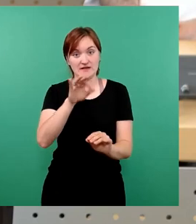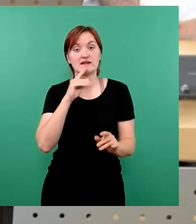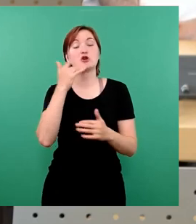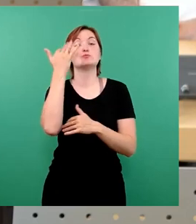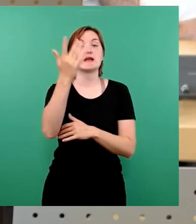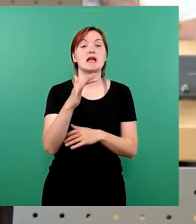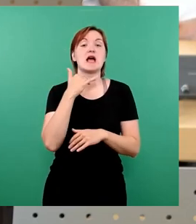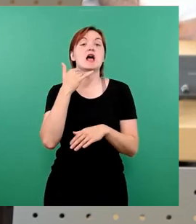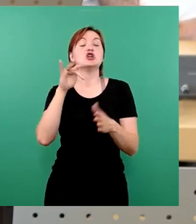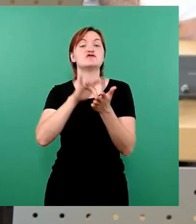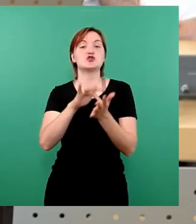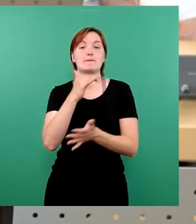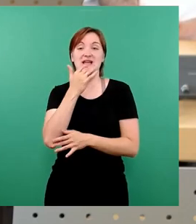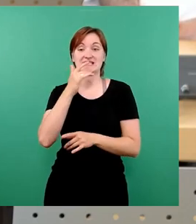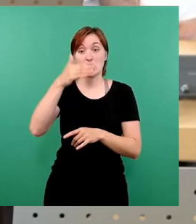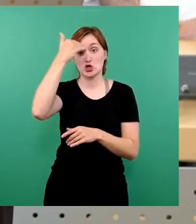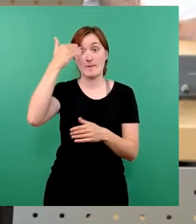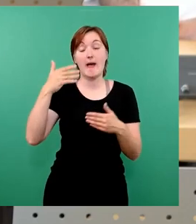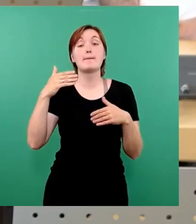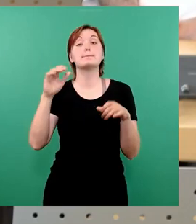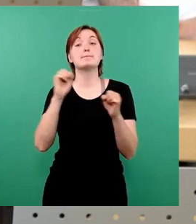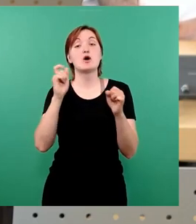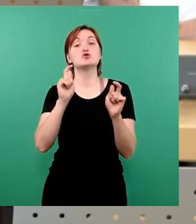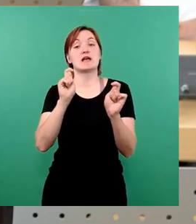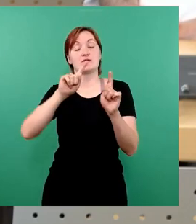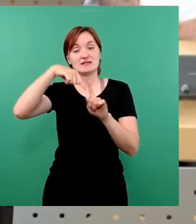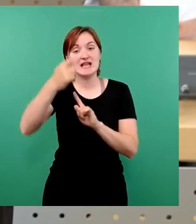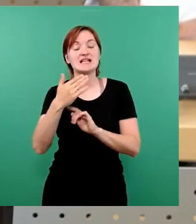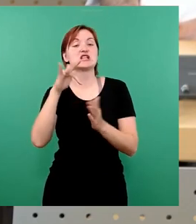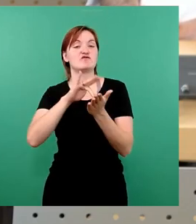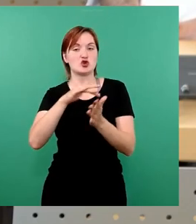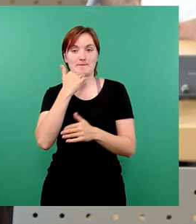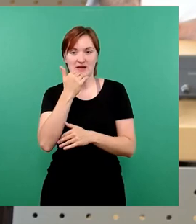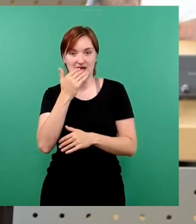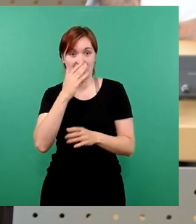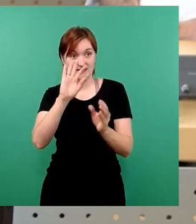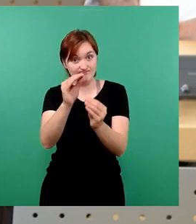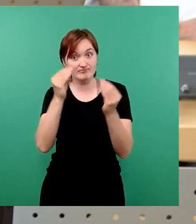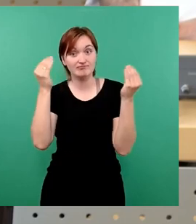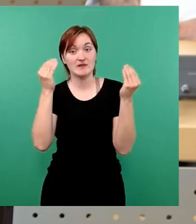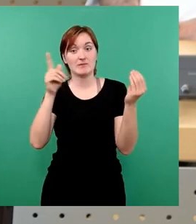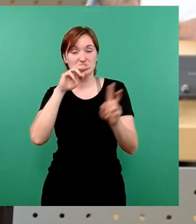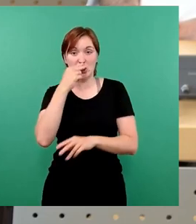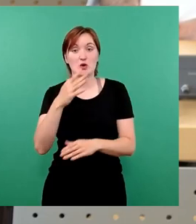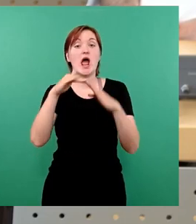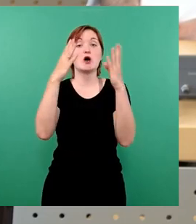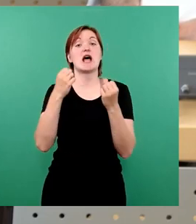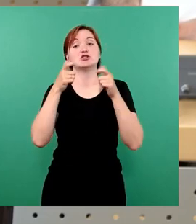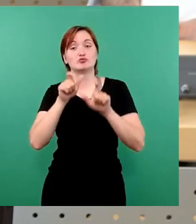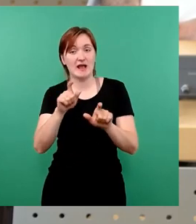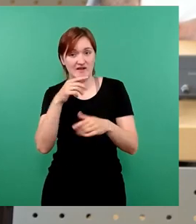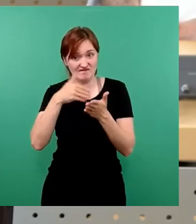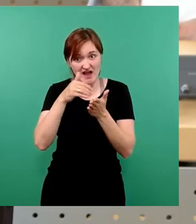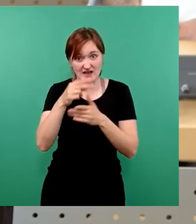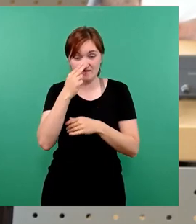nach der Sommerpause erreichen will. Ich denke, dann muss man noch mal schauen, wie es überhaupt mit der Haushaltssperre weitergeht und bestimmte Überarbeitung